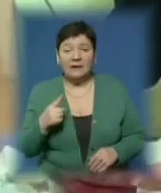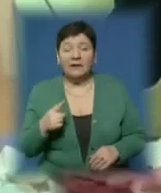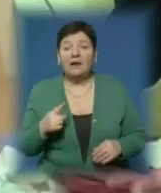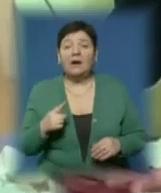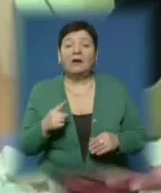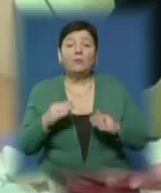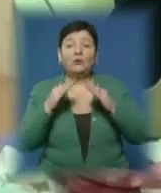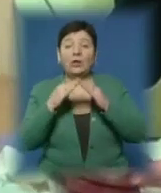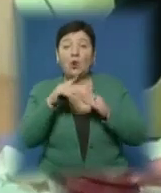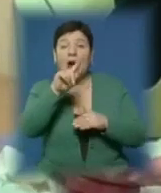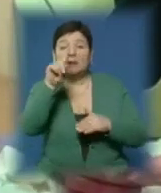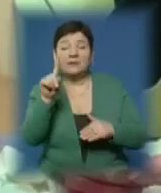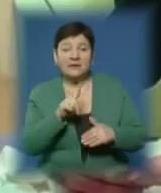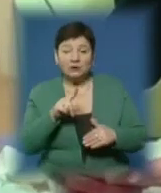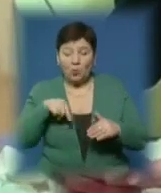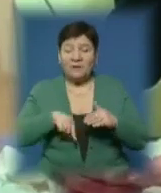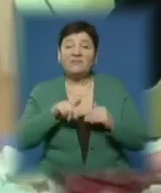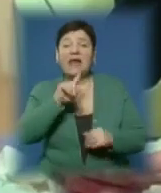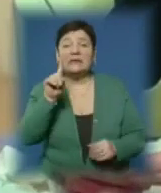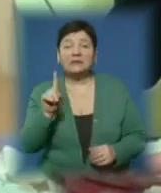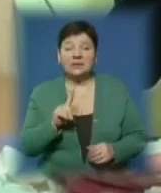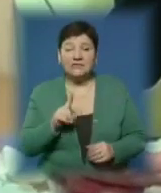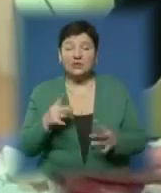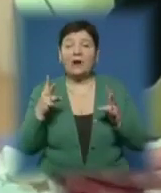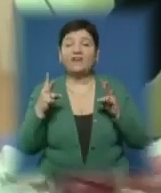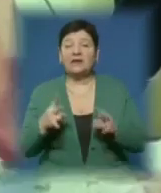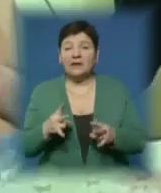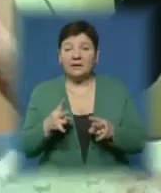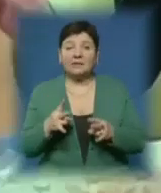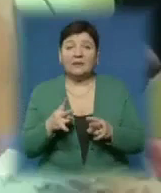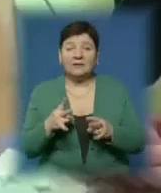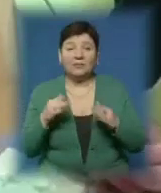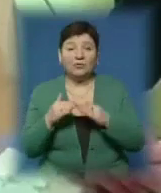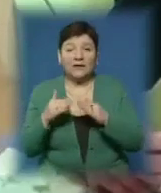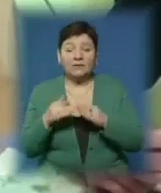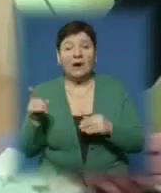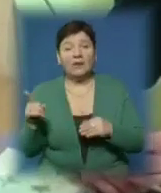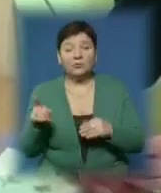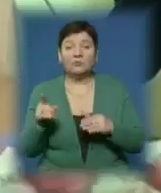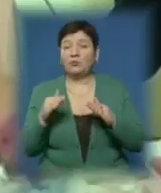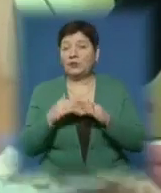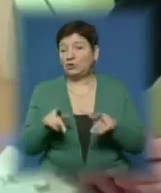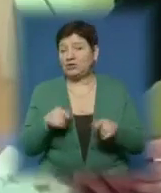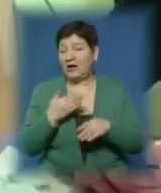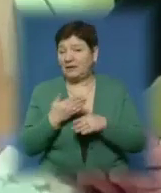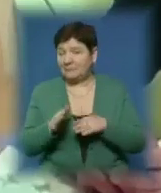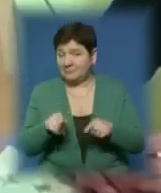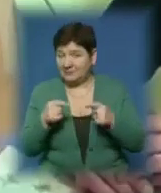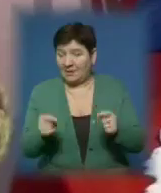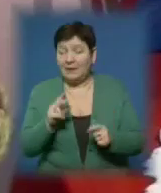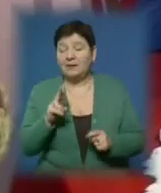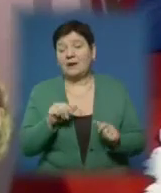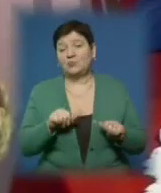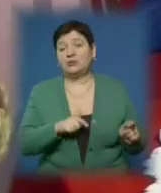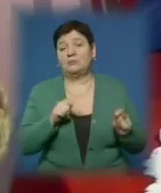тріснув, аварійний будинок. А тут держава нам дала шикарні будиночки з ремонтом, зі всім, як можна було не переїхати.